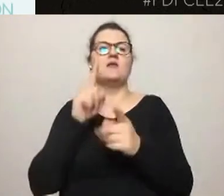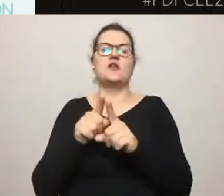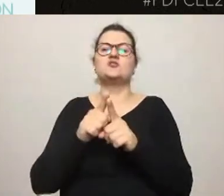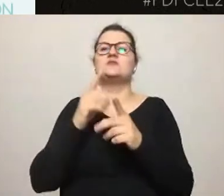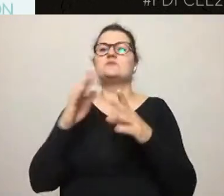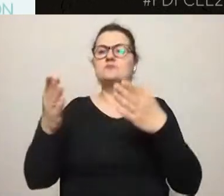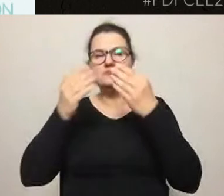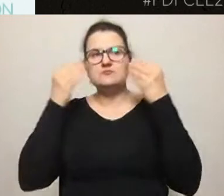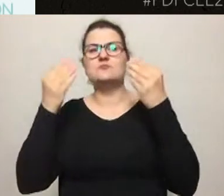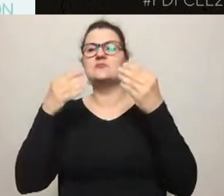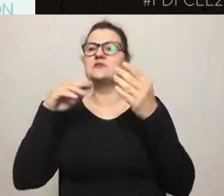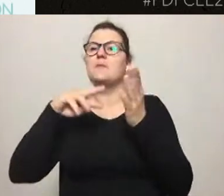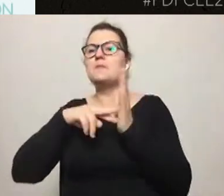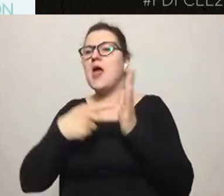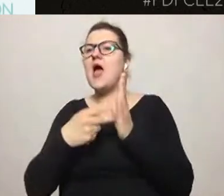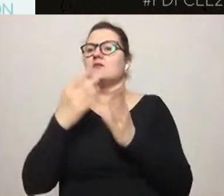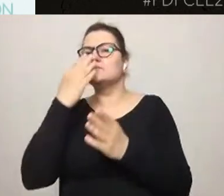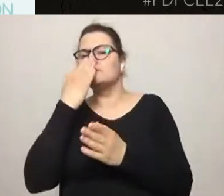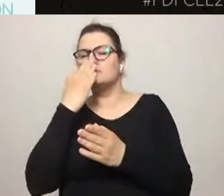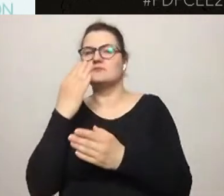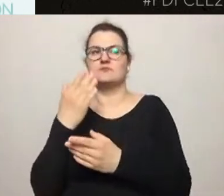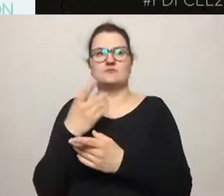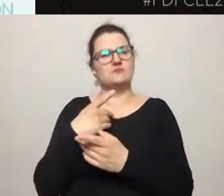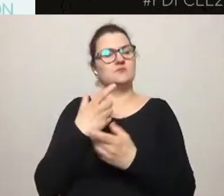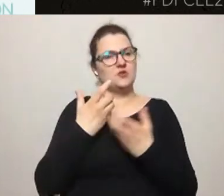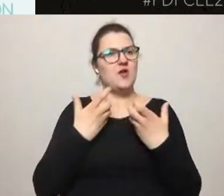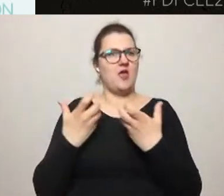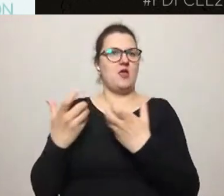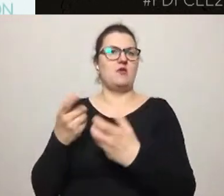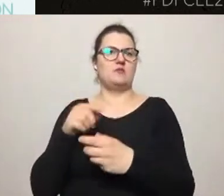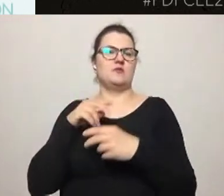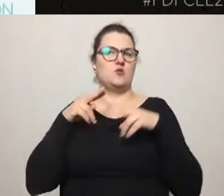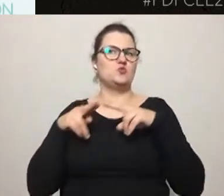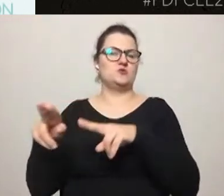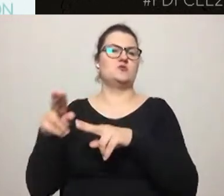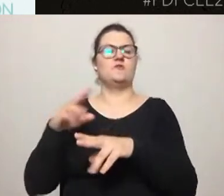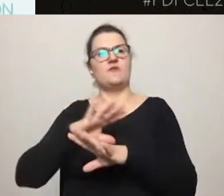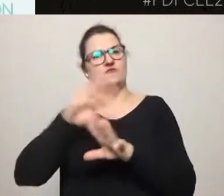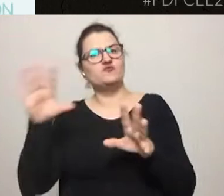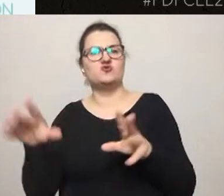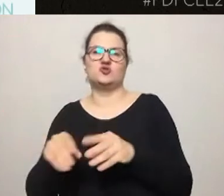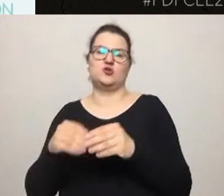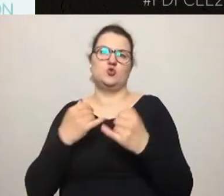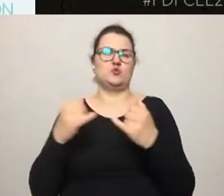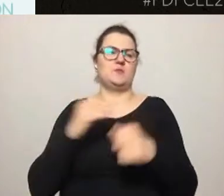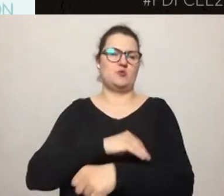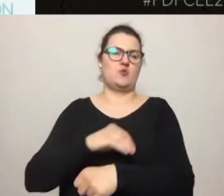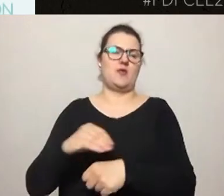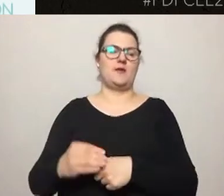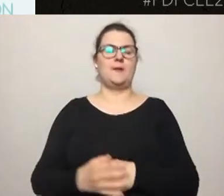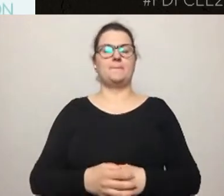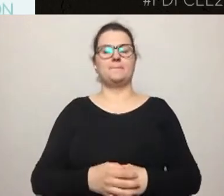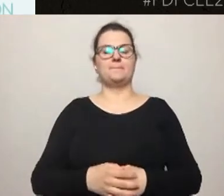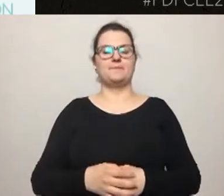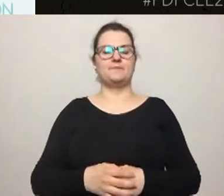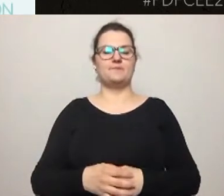są skłonne do uczestnictwa we wszystkich różnych metodach. W tym projekcie rozmawialiśmy